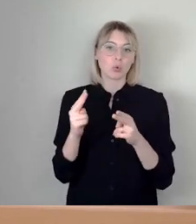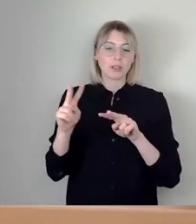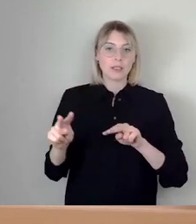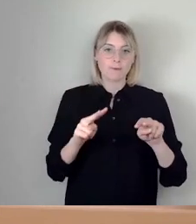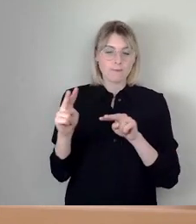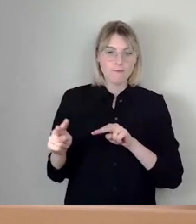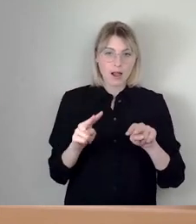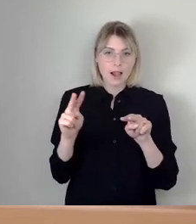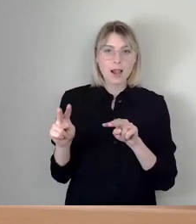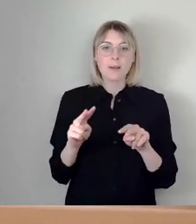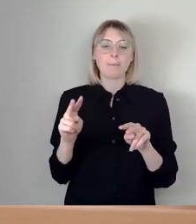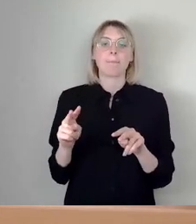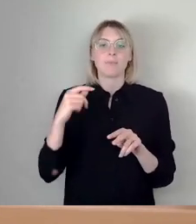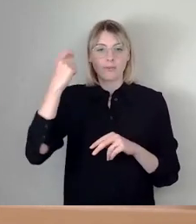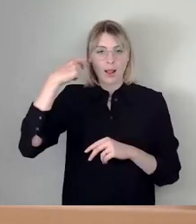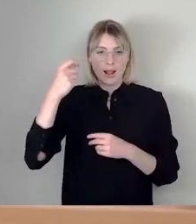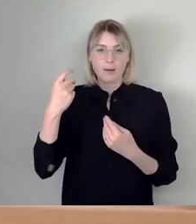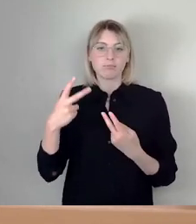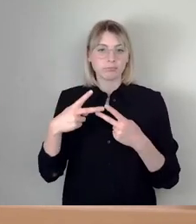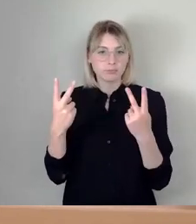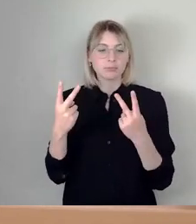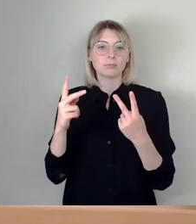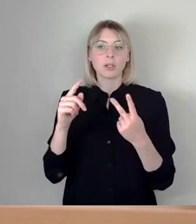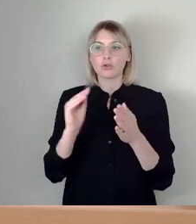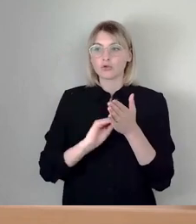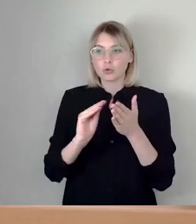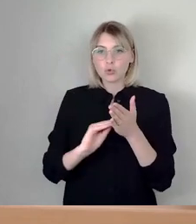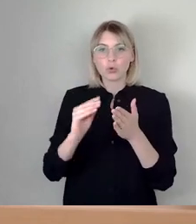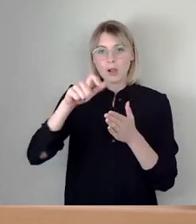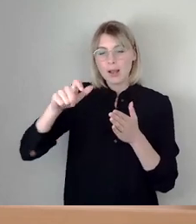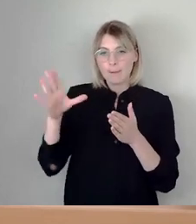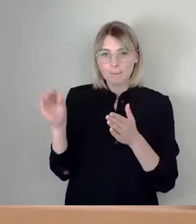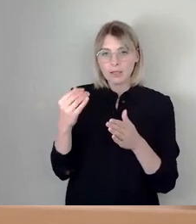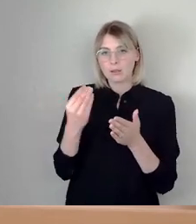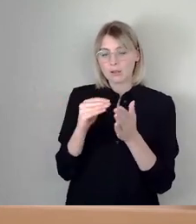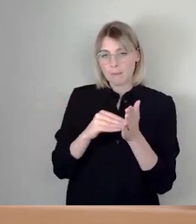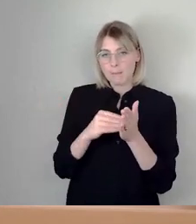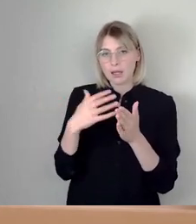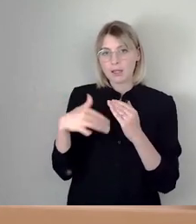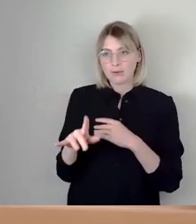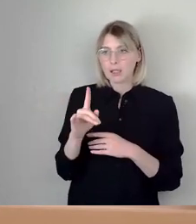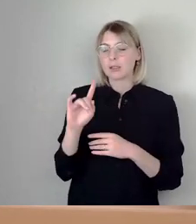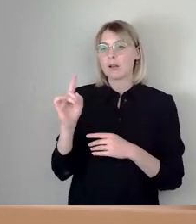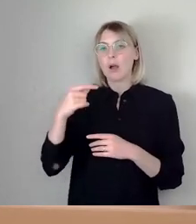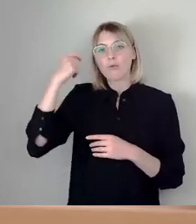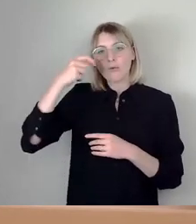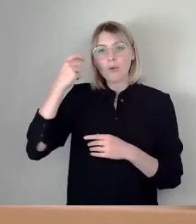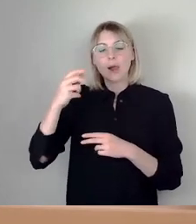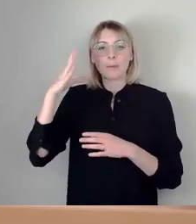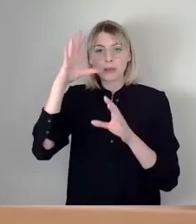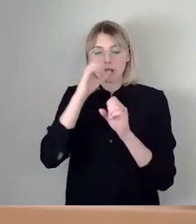Schülerinnen und Schülern und einiger Persönlichkeit des Dresdner Stadtlebens, der bei den Filmnächten immer gezeigt wird.